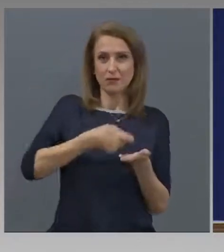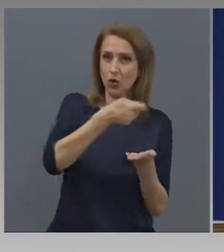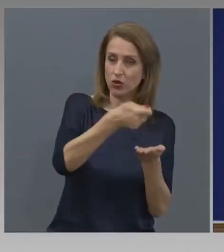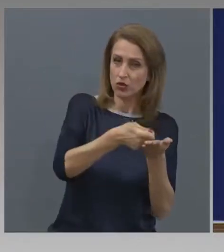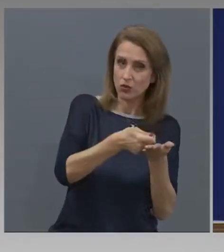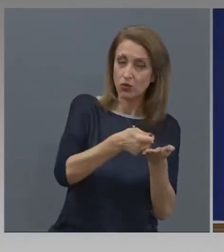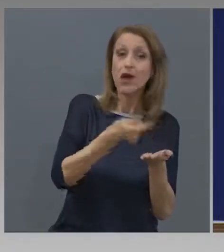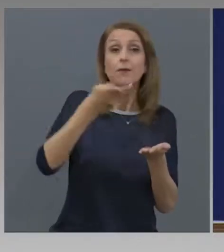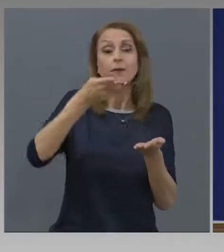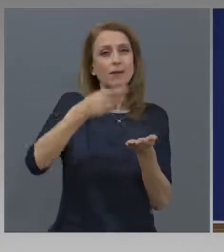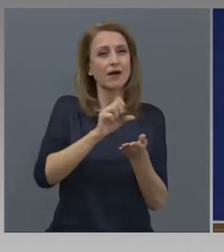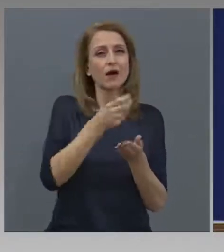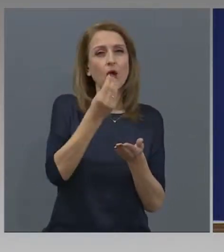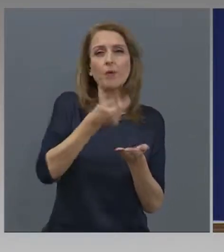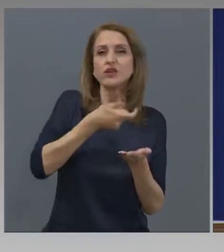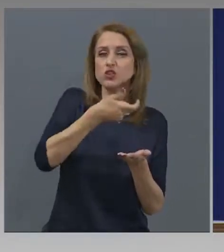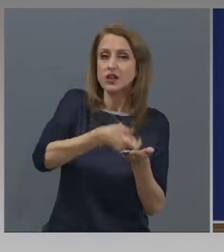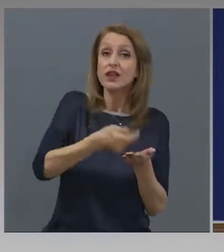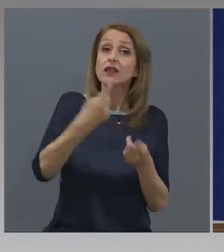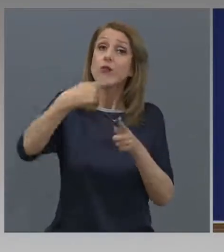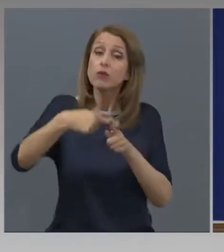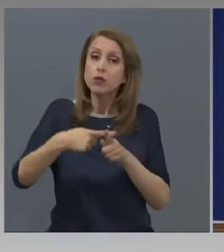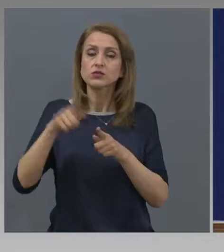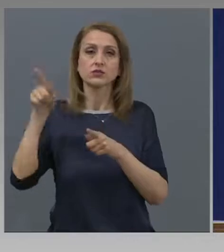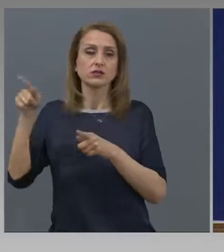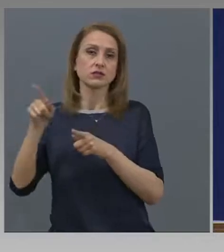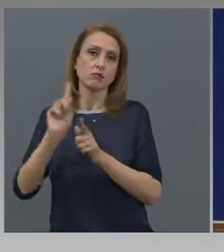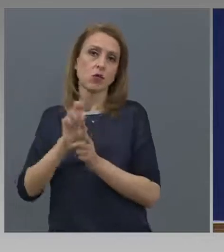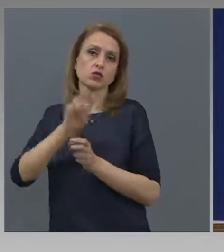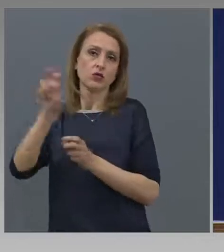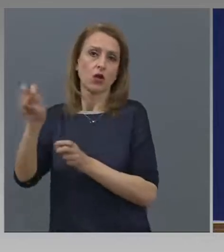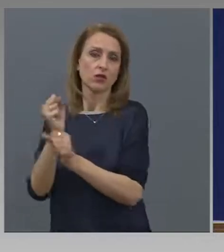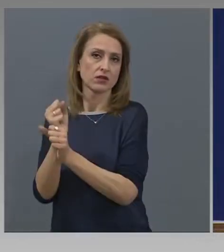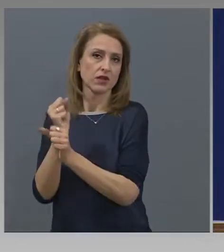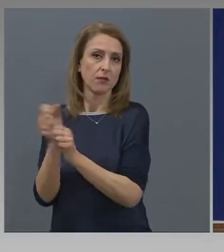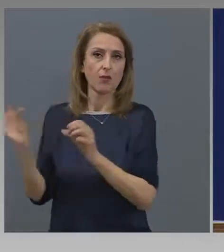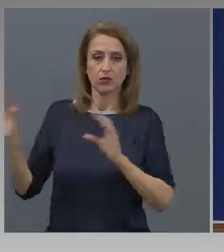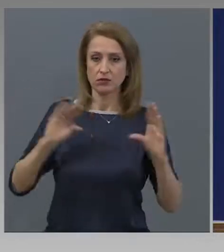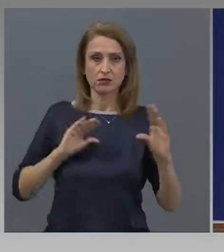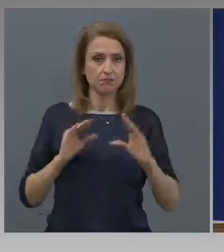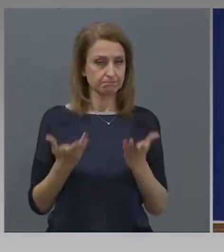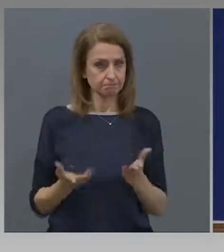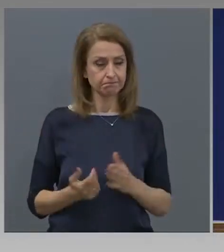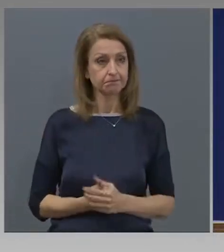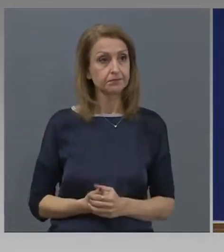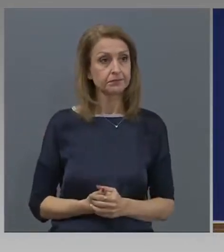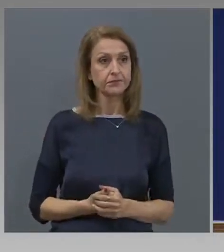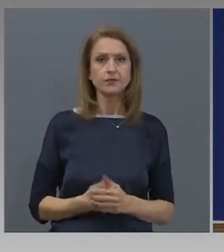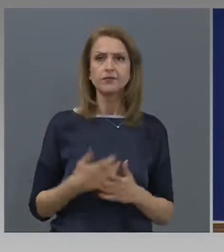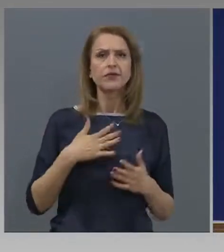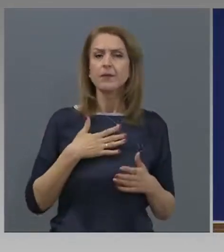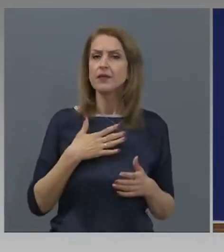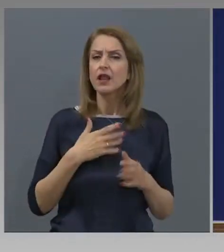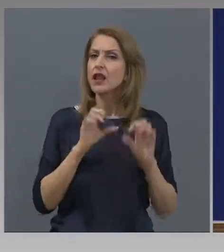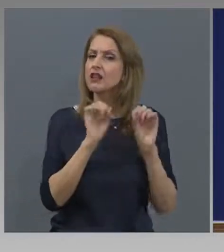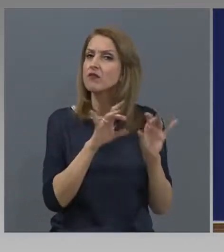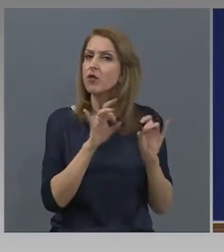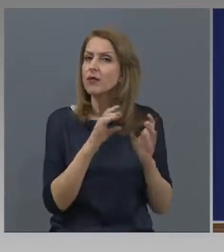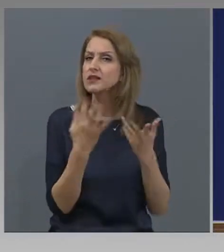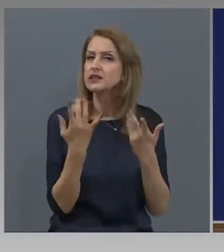да получават възнаграждения. Министр Сачева, БНТ, един въпрос, когато позволите, имате ли информация колко от